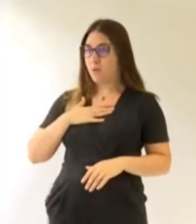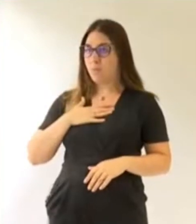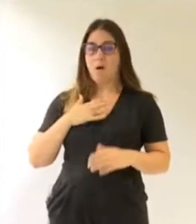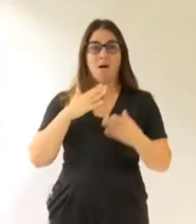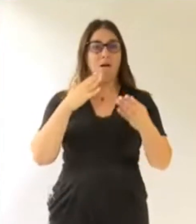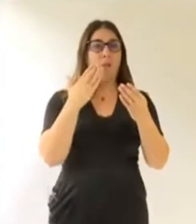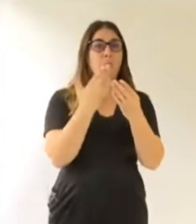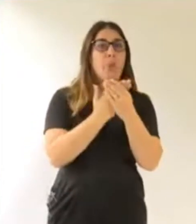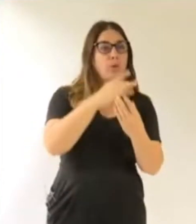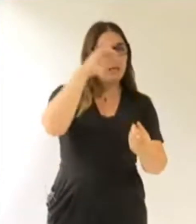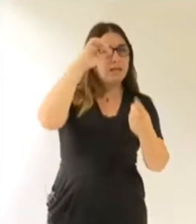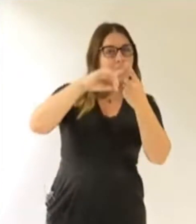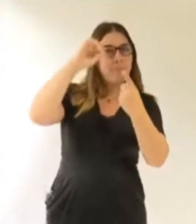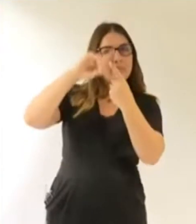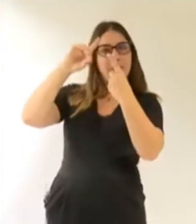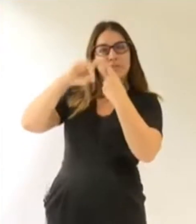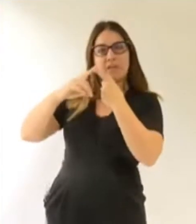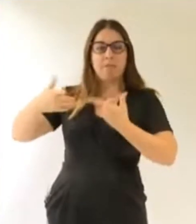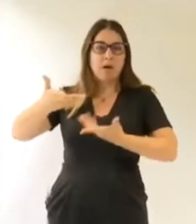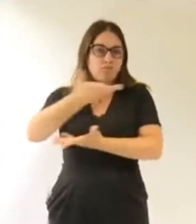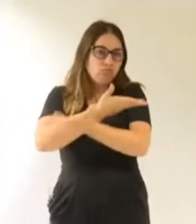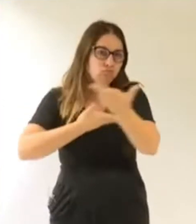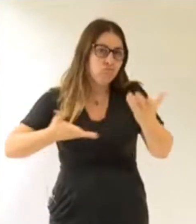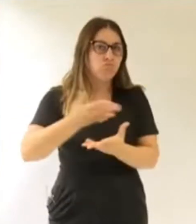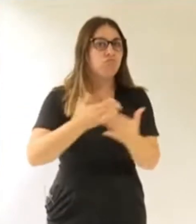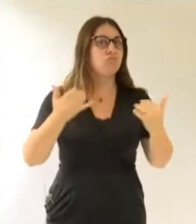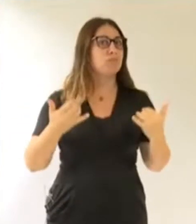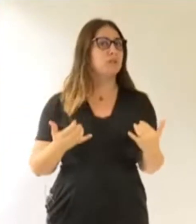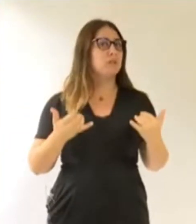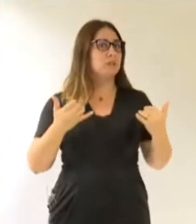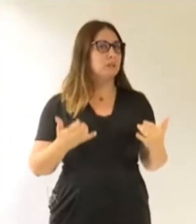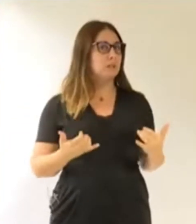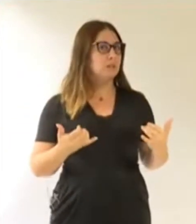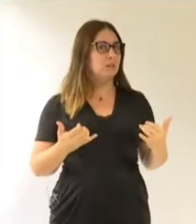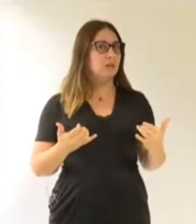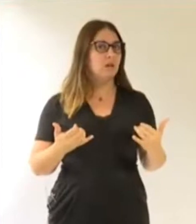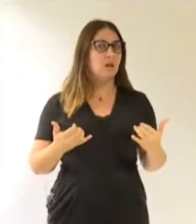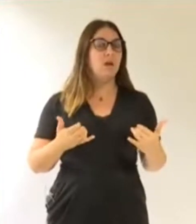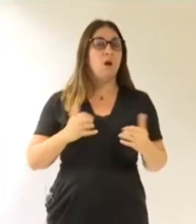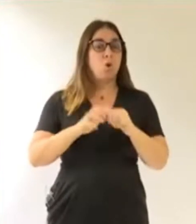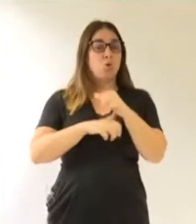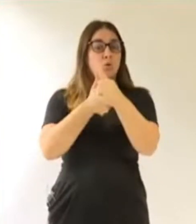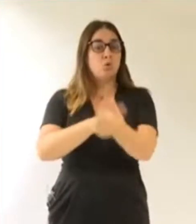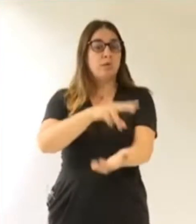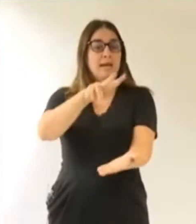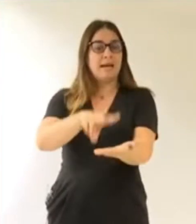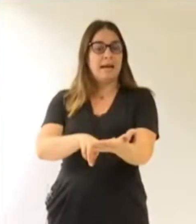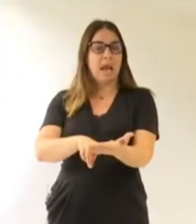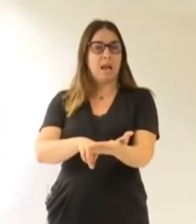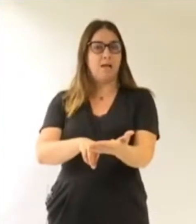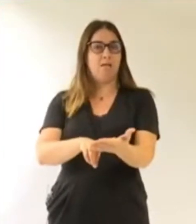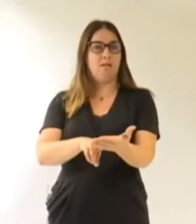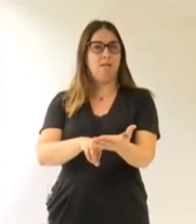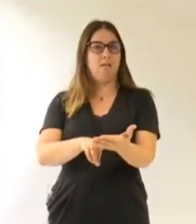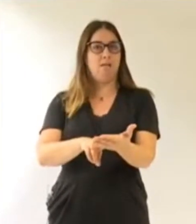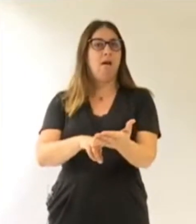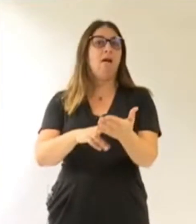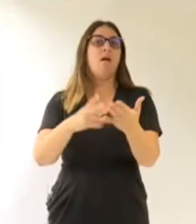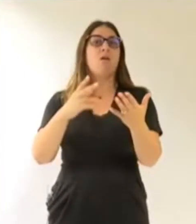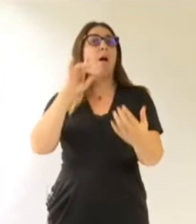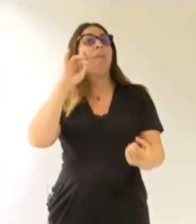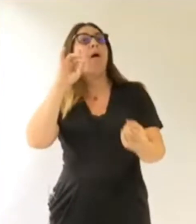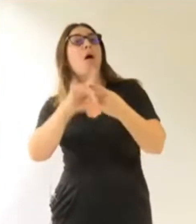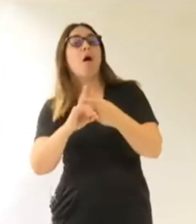dossiers que nous abordons ici, nous les abordons avec le réel, pas avec l'incantation et les intentions.